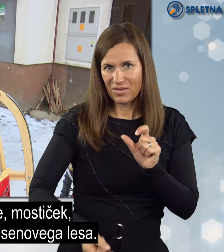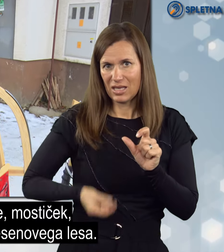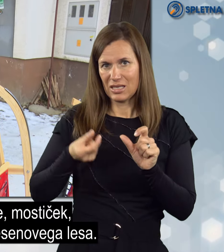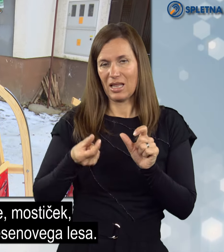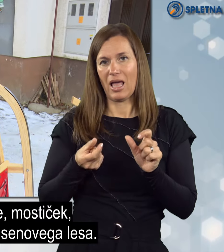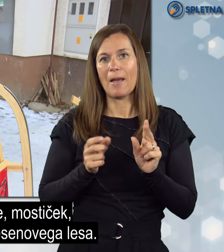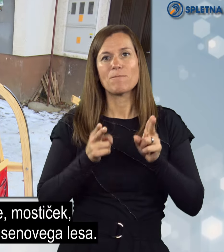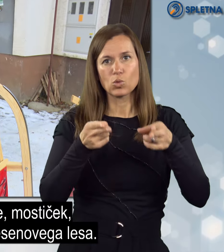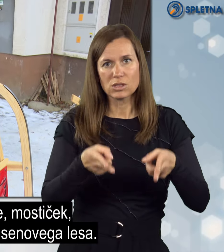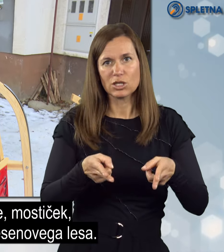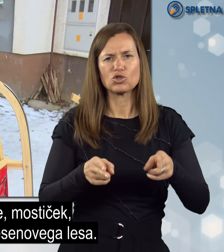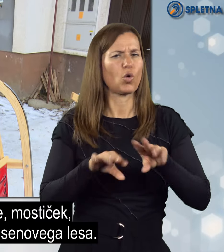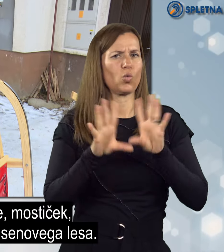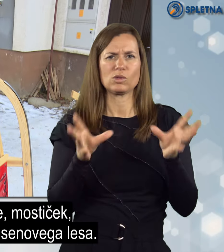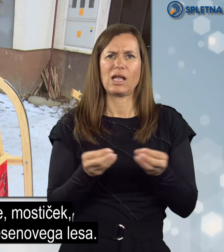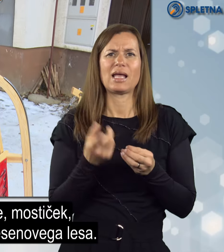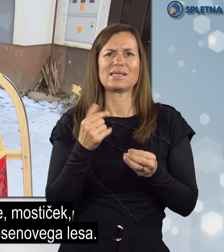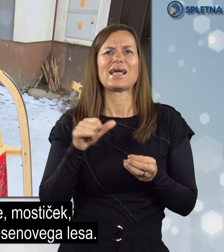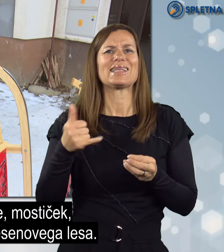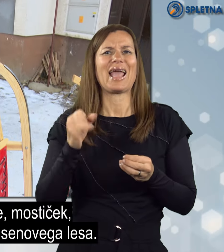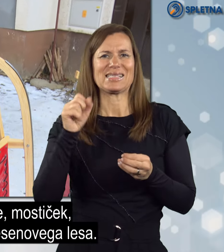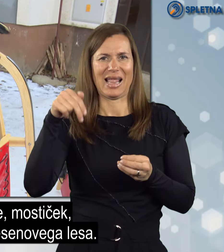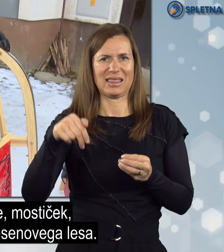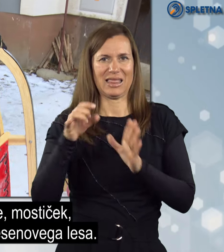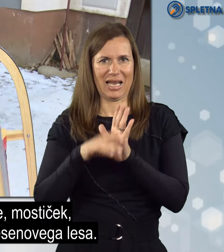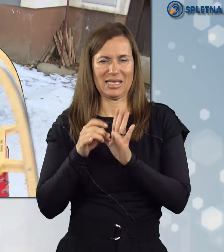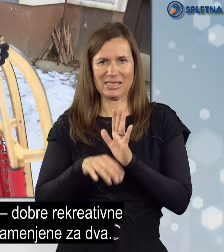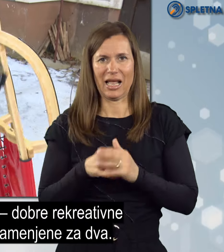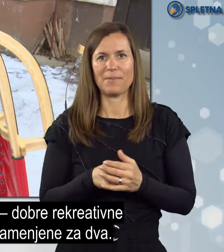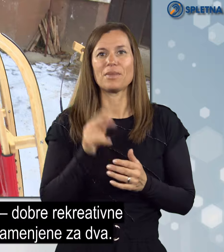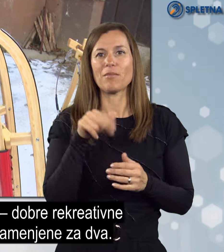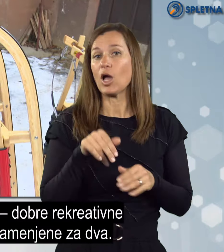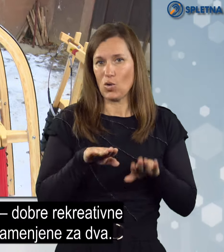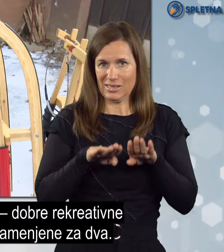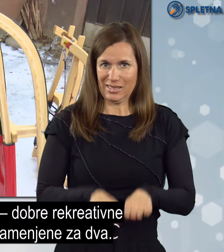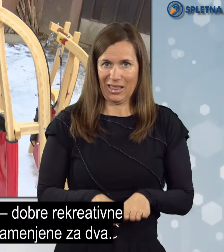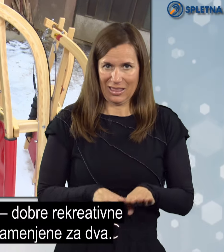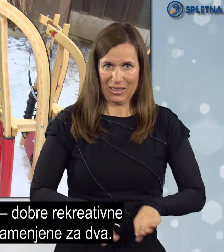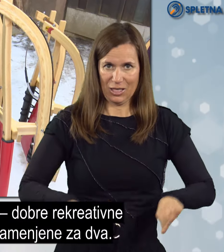Krivine, mostiček, vse je iz jesenovega lesa, imajo sedišče.